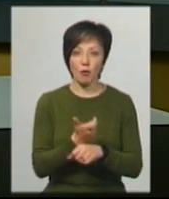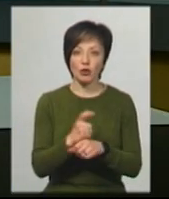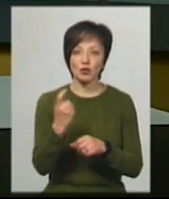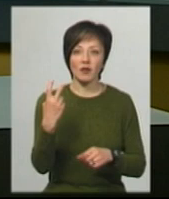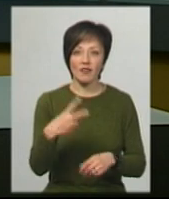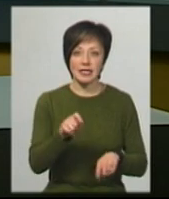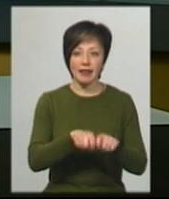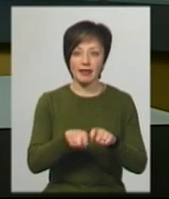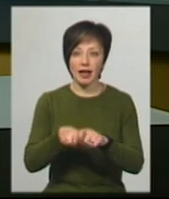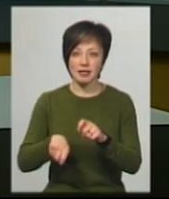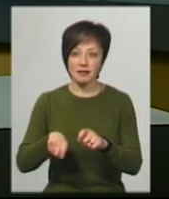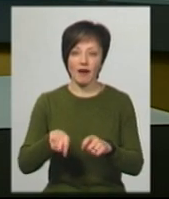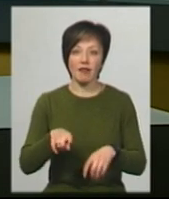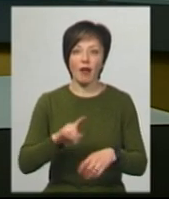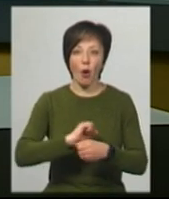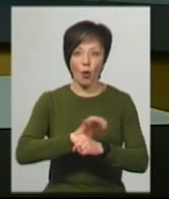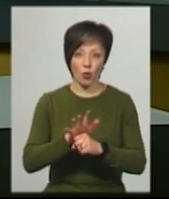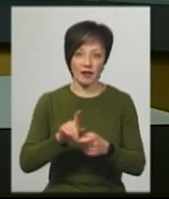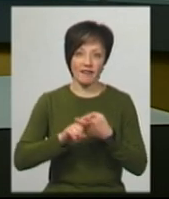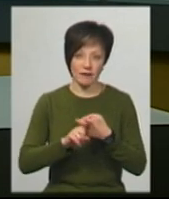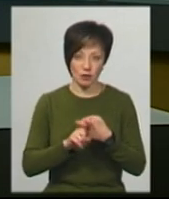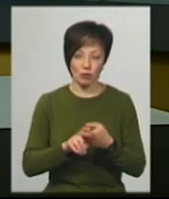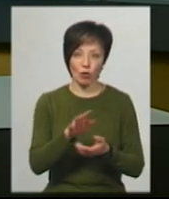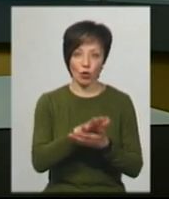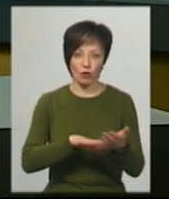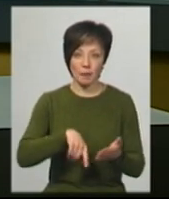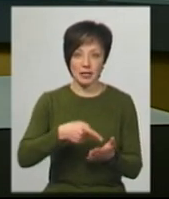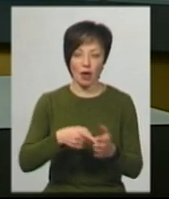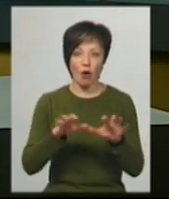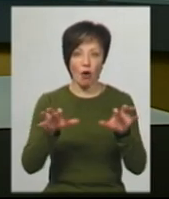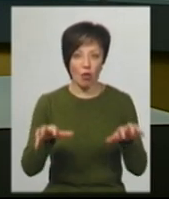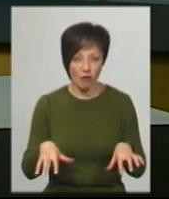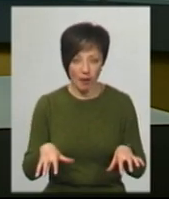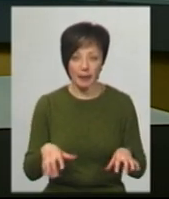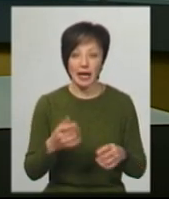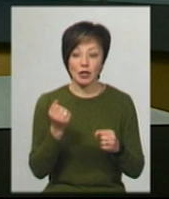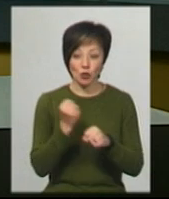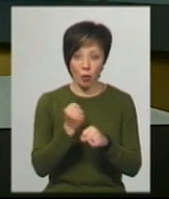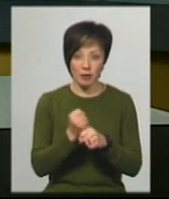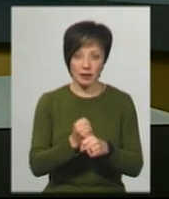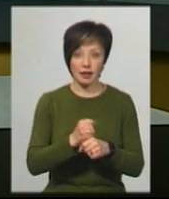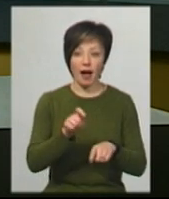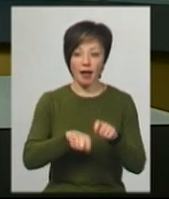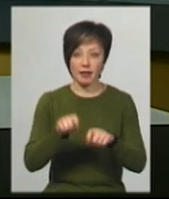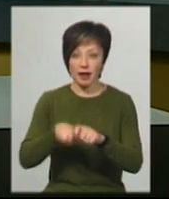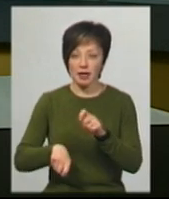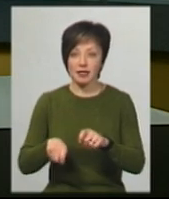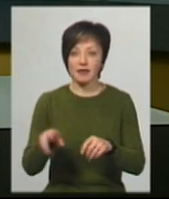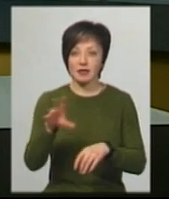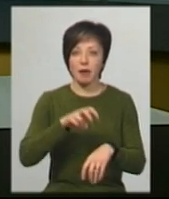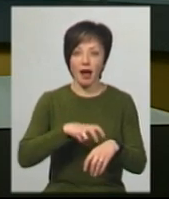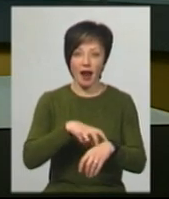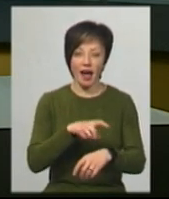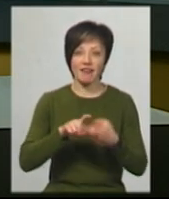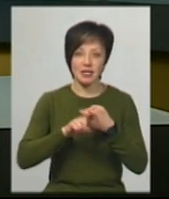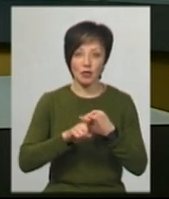тестів на коронавірусну інфекцію, продовжує Олександр Супронюк. Додає, зроблені аналізи усім лікарям інфекційного відділення